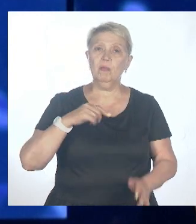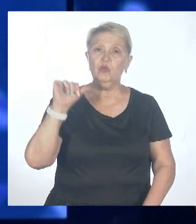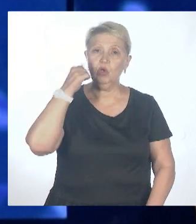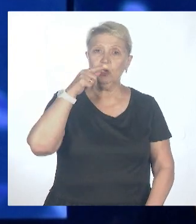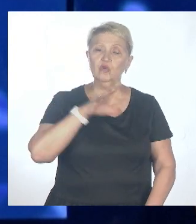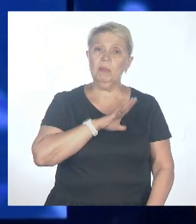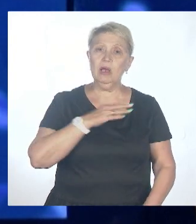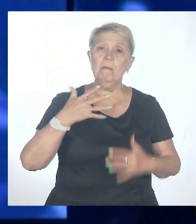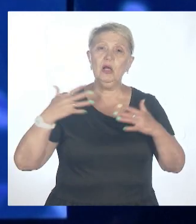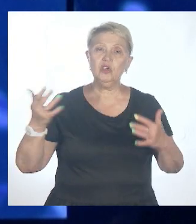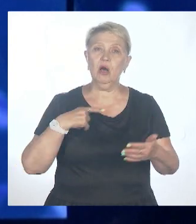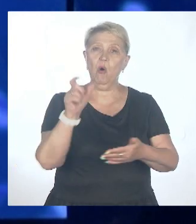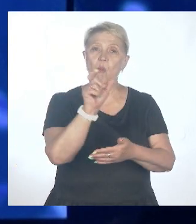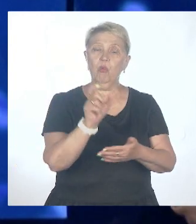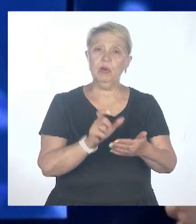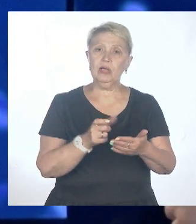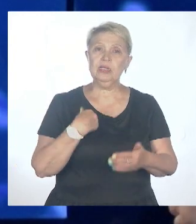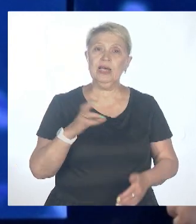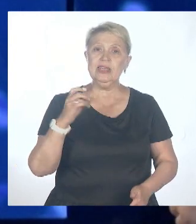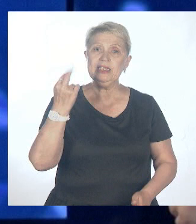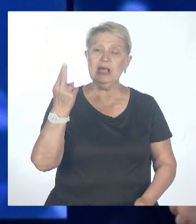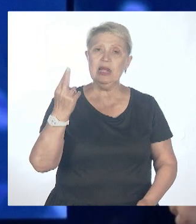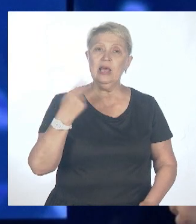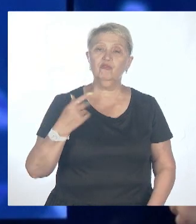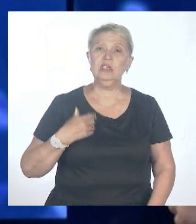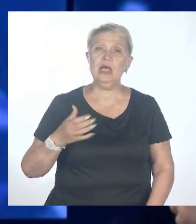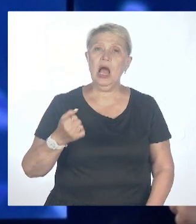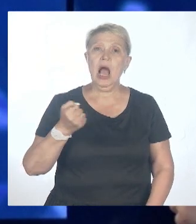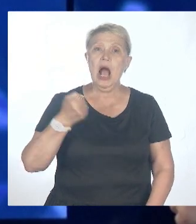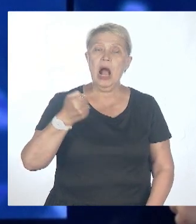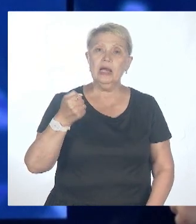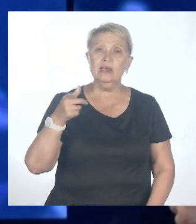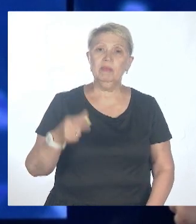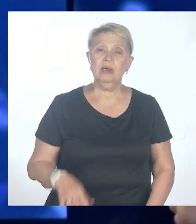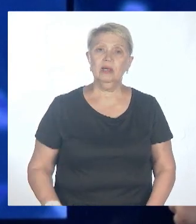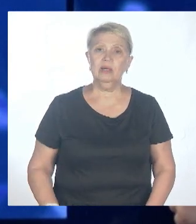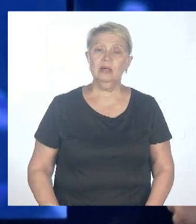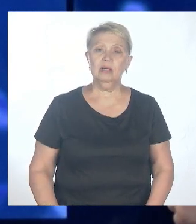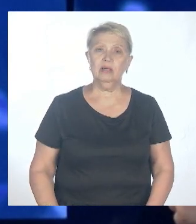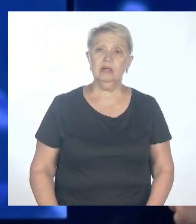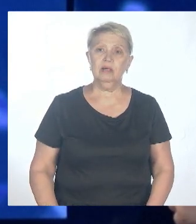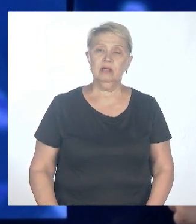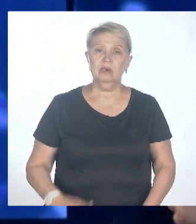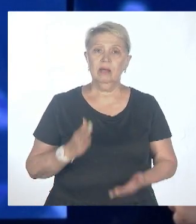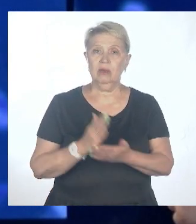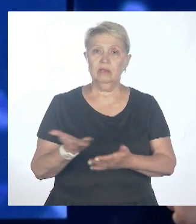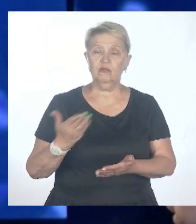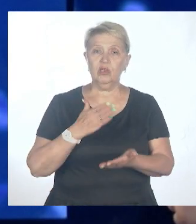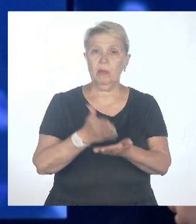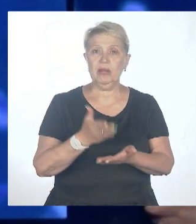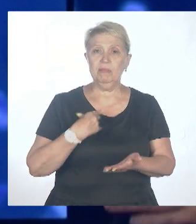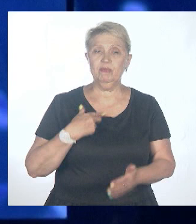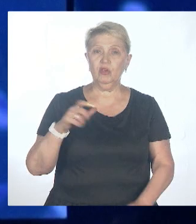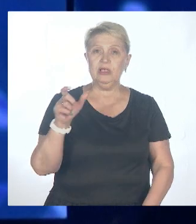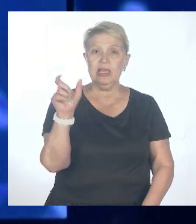в журнале Национальной академии наук Соединенных Штатов. И в ней прямым текстом говорилось, что, ребята,